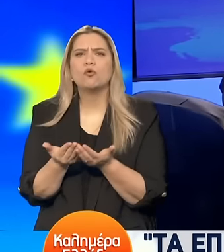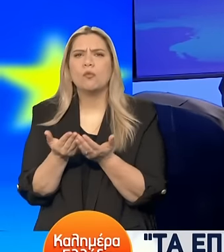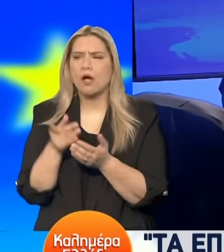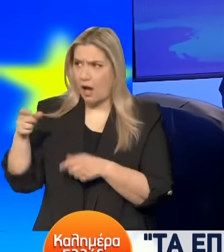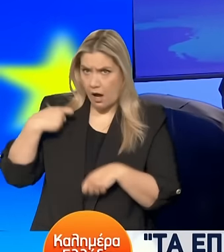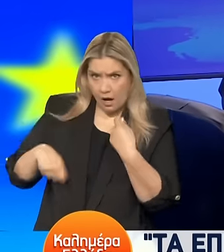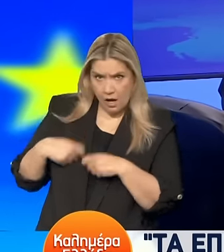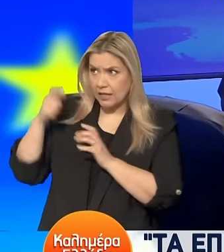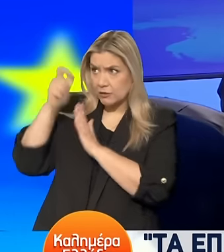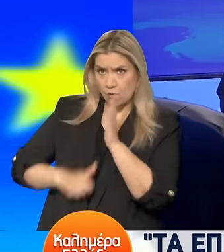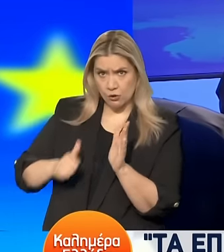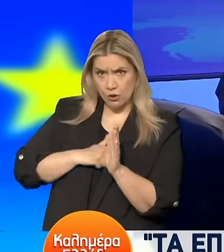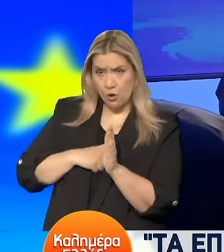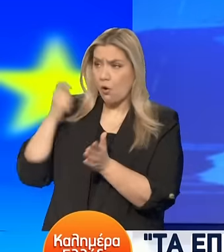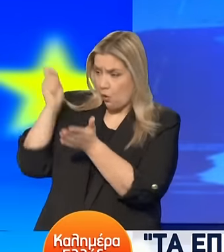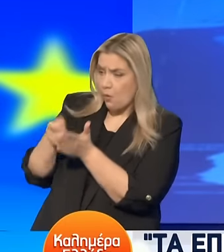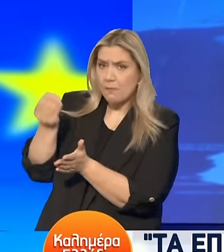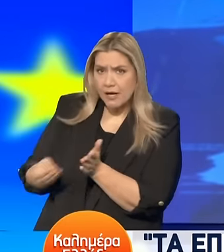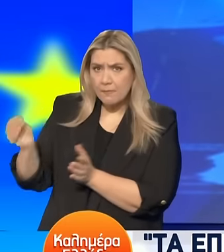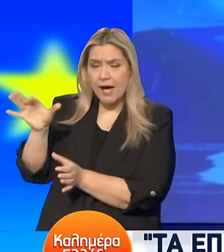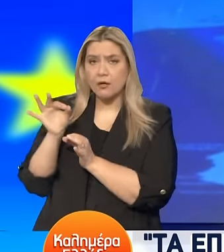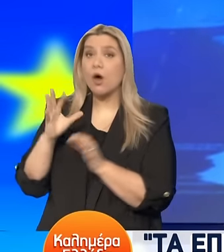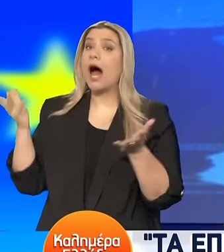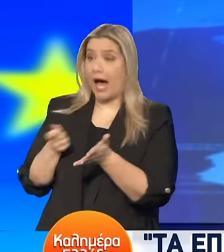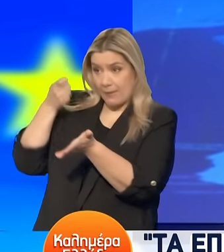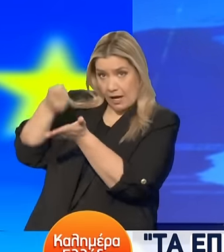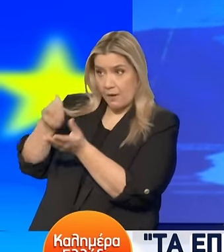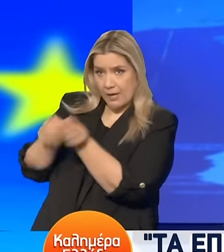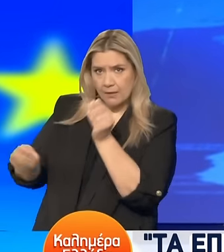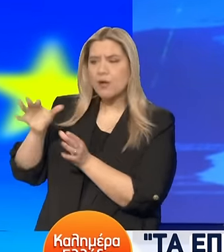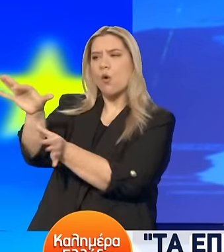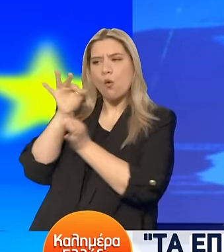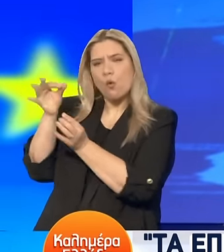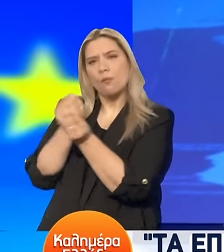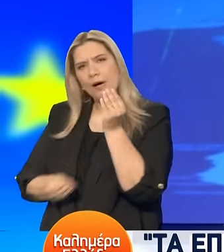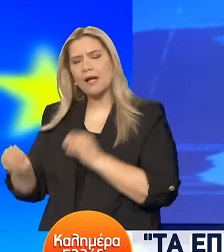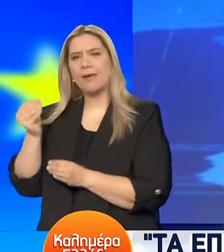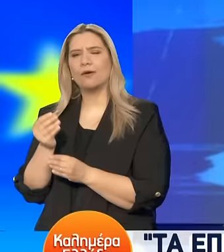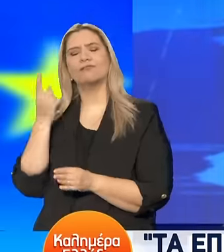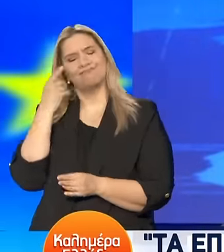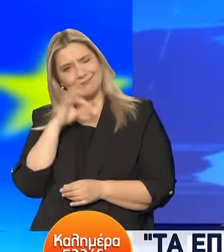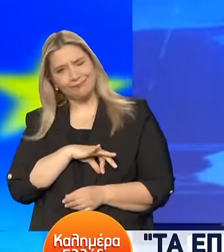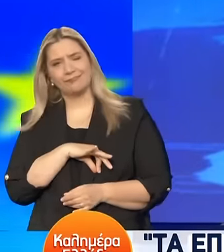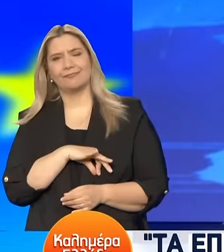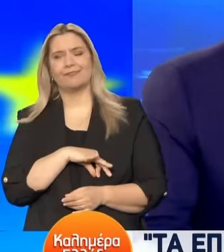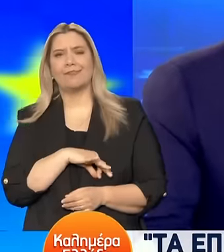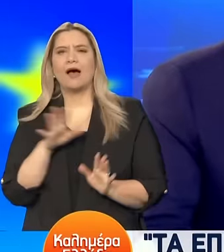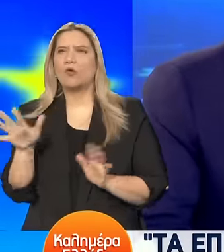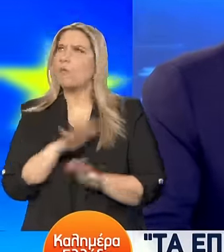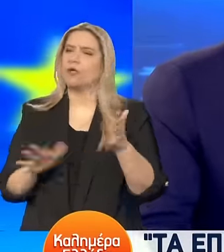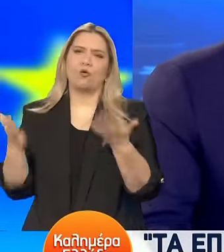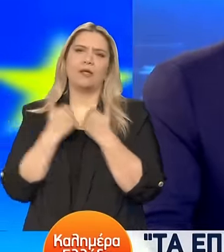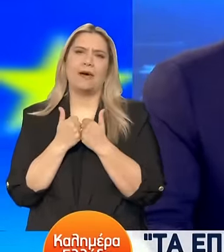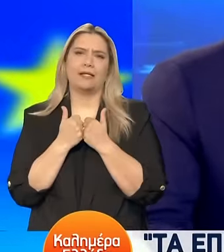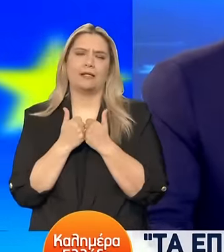Και κάποιοι που πληρώνουν ακόμα περισσότερο Βρίσκουν περισσότερους εργαζόμενους Και έτσι τελικά βελτιώνουν τα εισοδήματα στη χώρα Δεν υπάρχει άλλος μαγικός τρόπος να γίνει αυτό Ξέρετε,